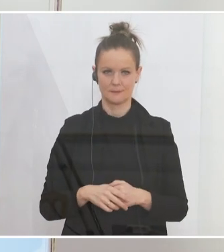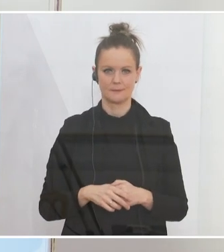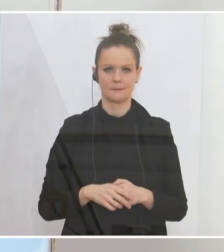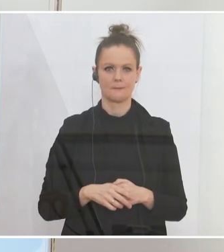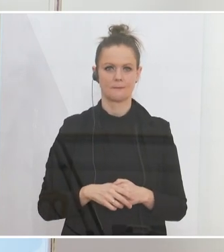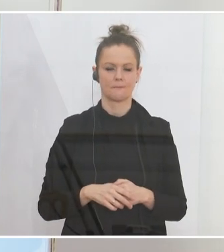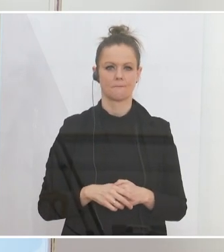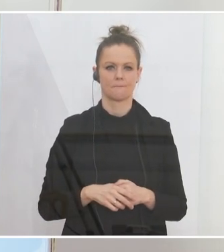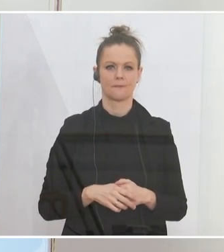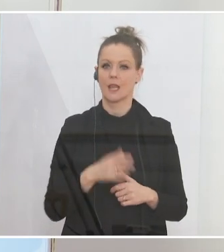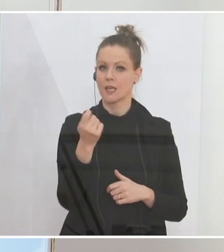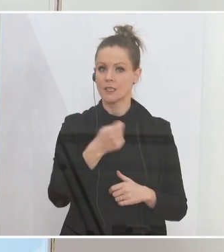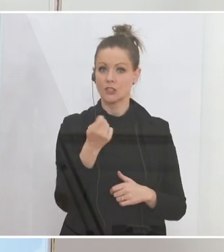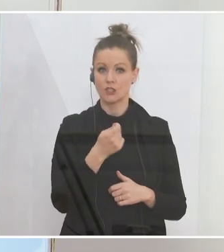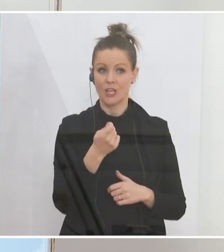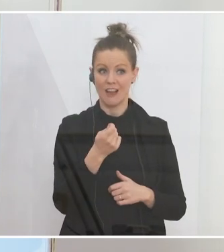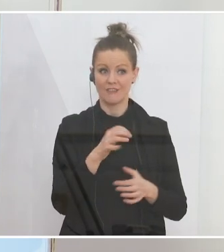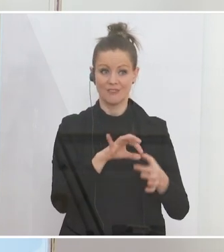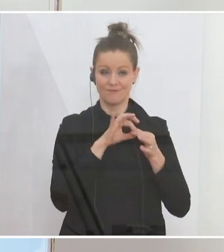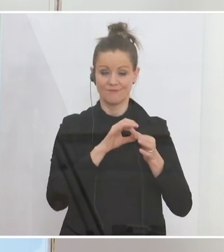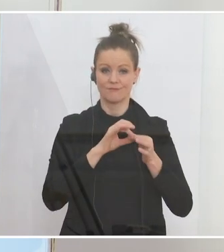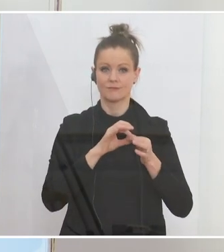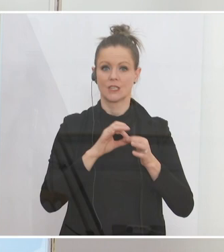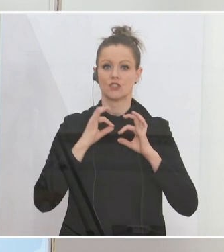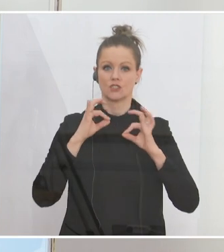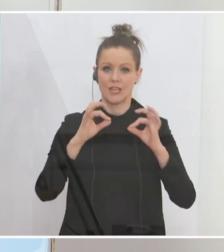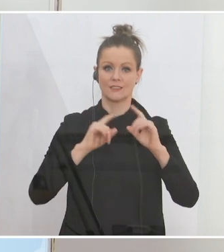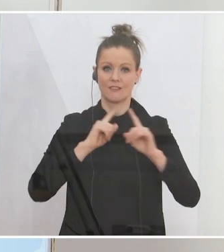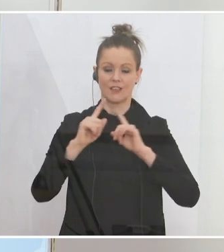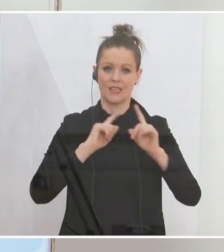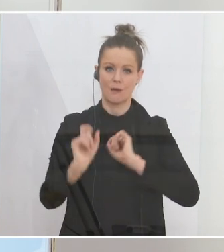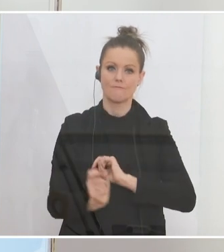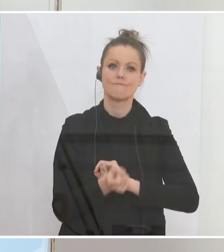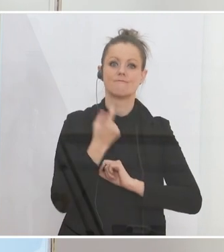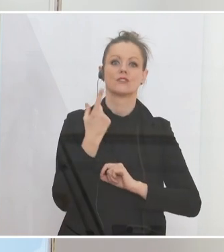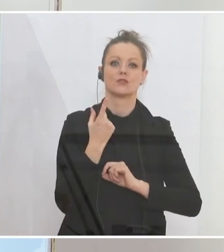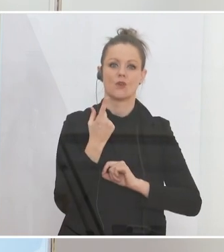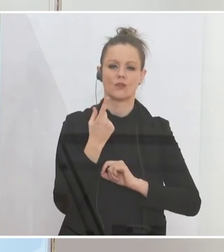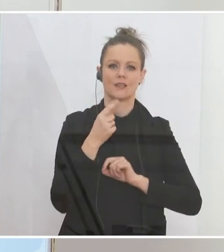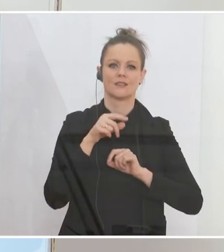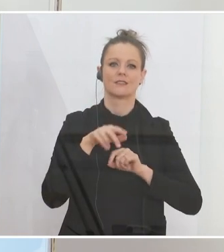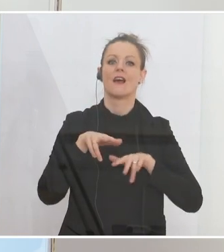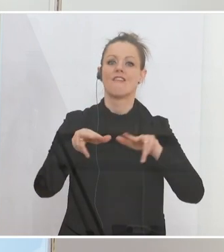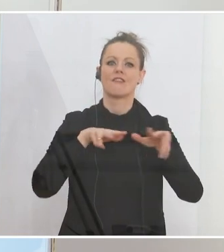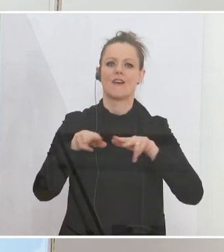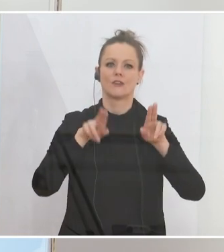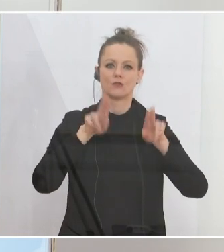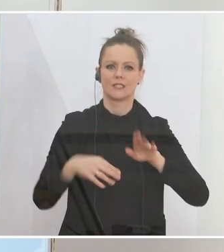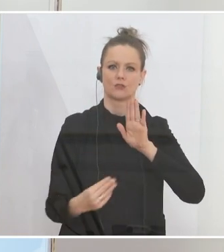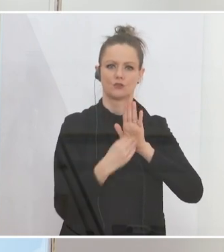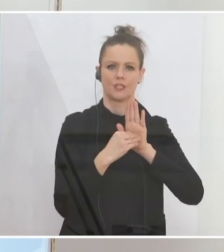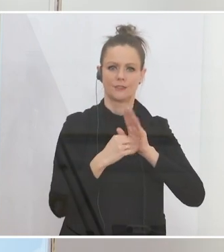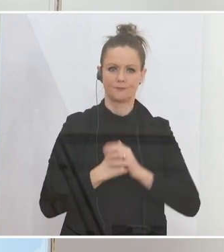Strafdelikte in Österreich im Straßenverkehr vor allem im Verwaltungsrecht verortet.